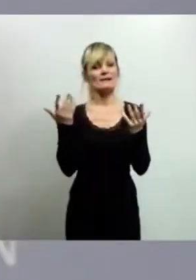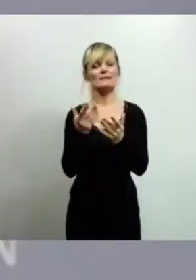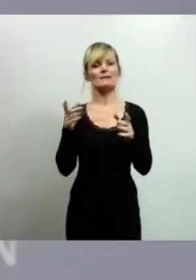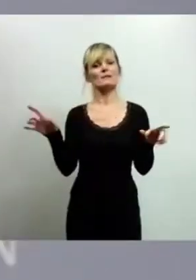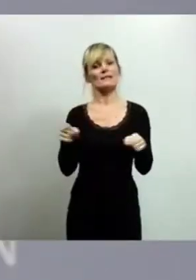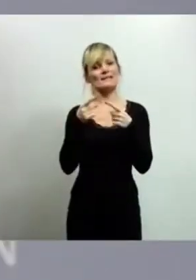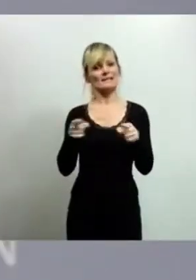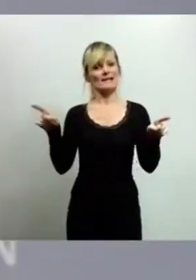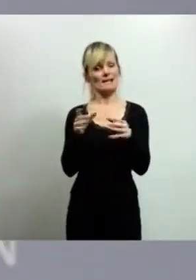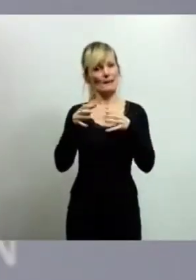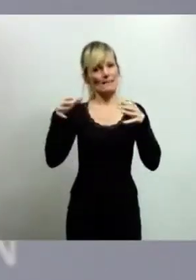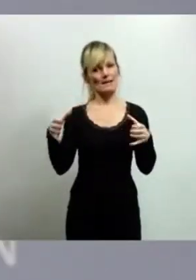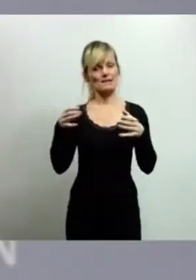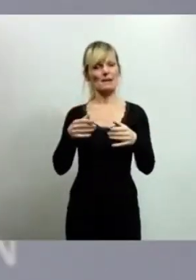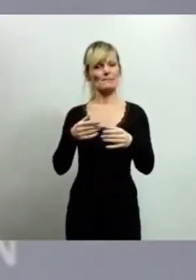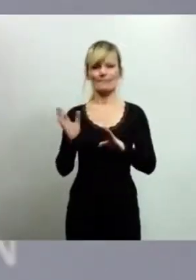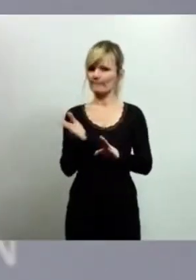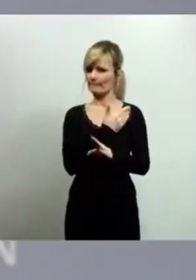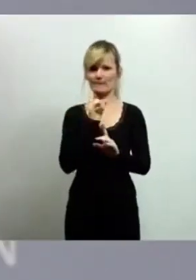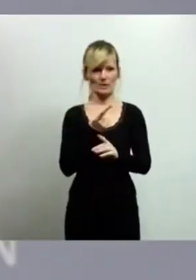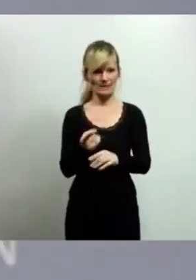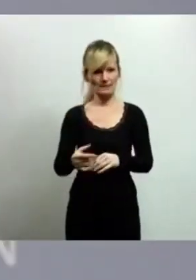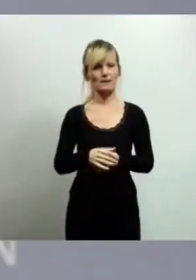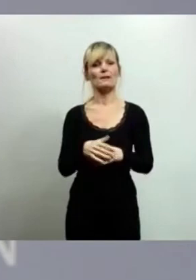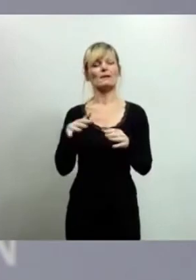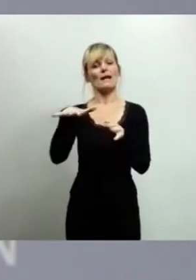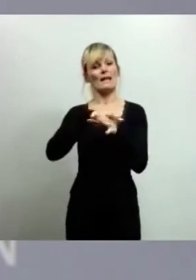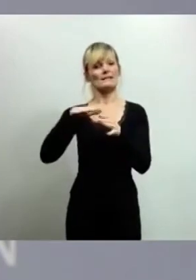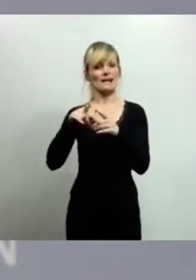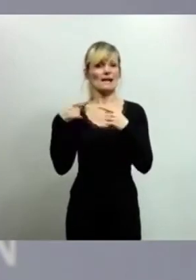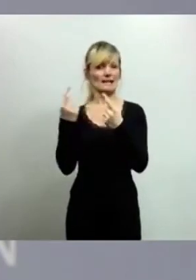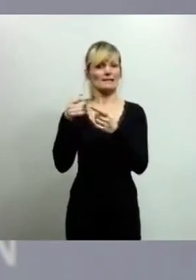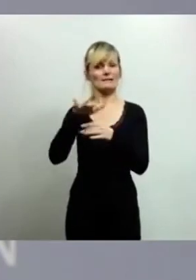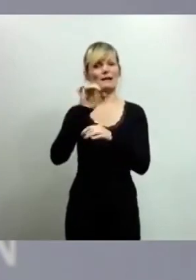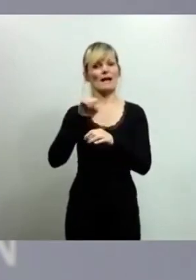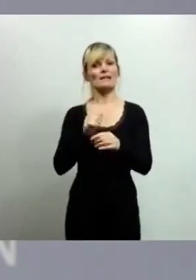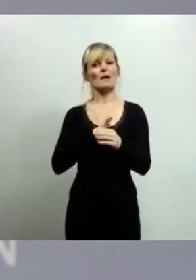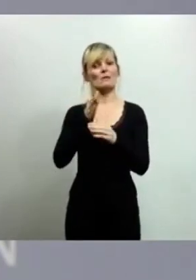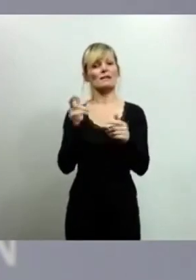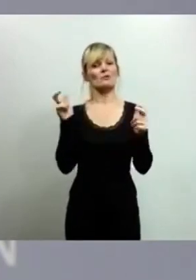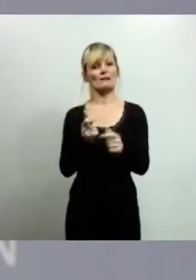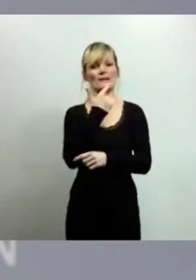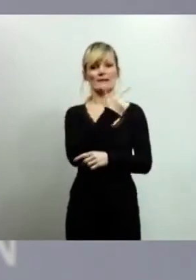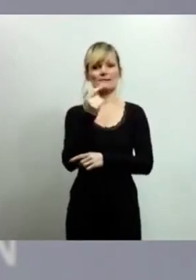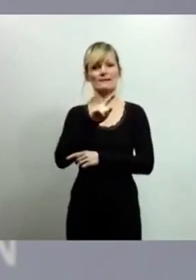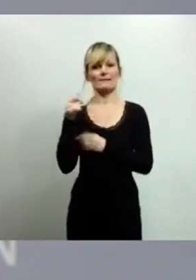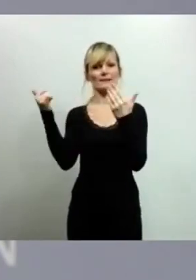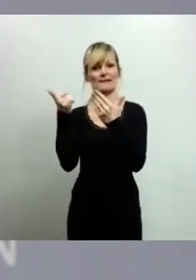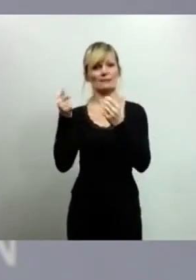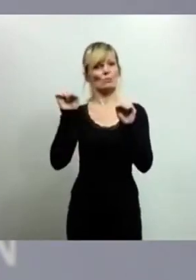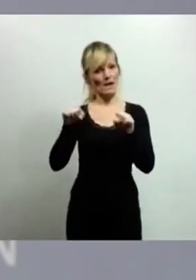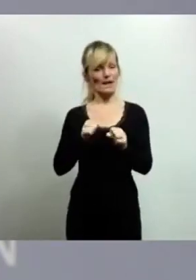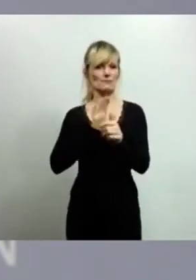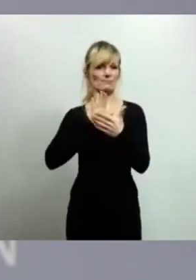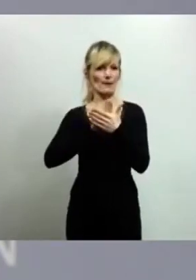Landkreise und kreisfreie Städte können die Ausgangssperre von 22 bis 6 Uhr beibehalten und erst am